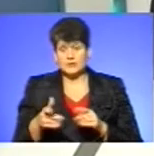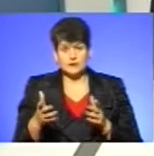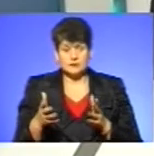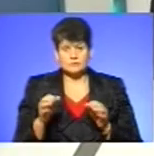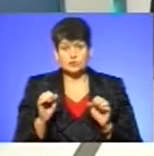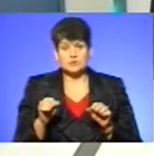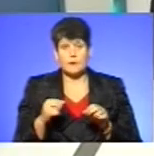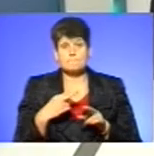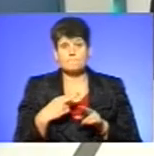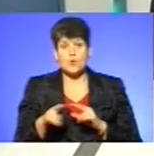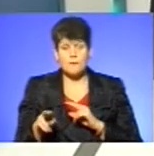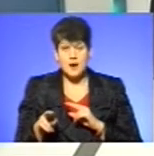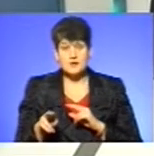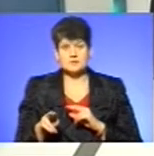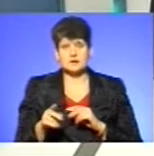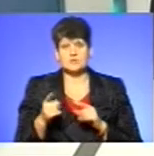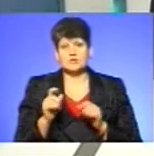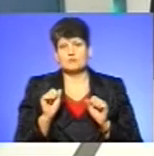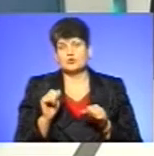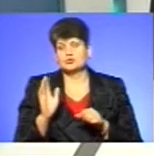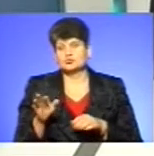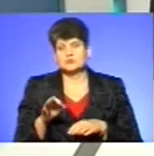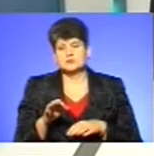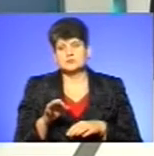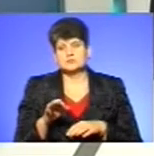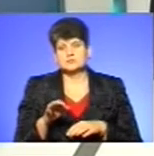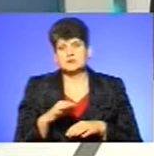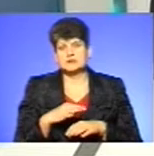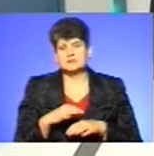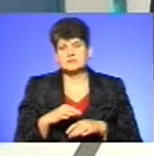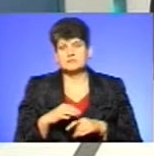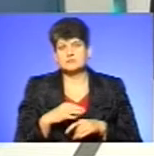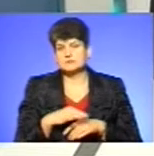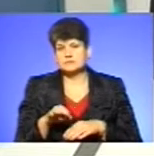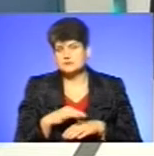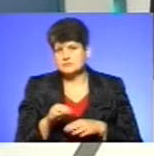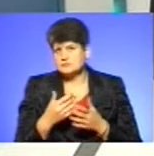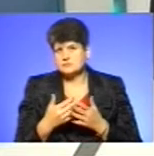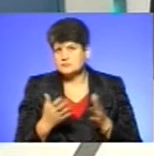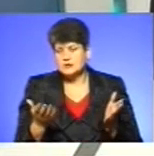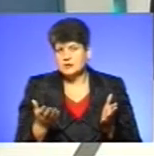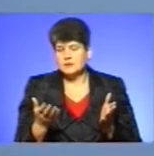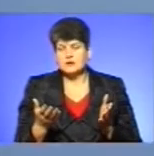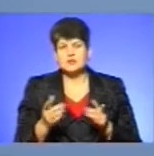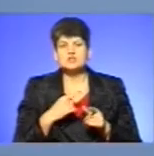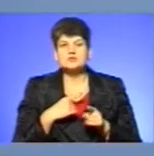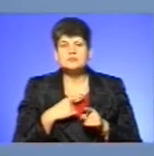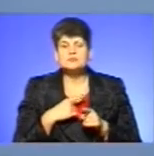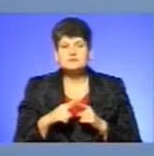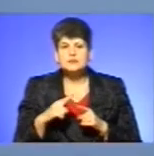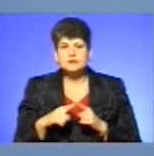десь пропасти, чи підатися якимось злочинним посяганням, будь ласка, чим поскоріше,